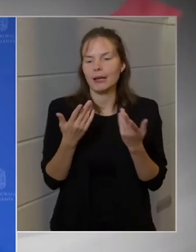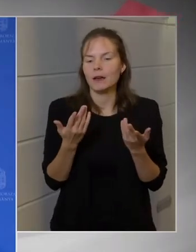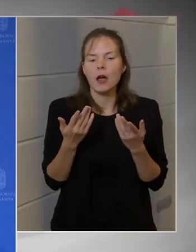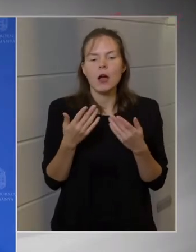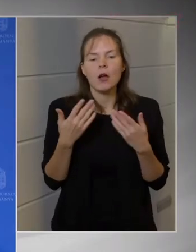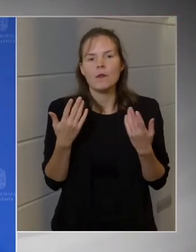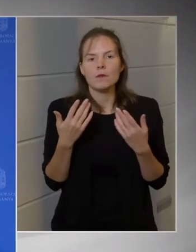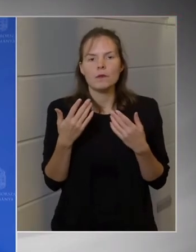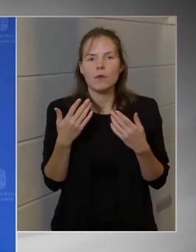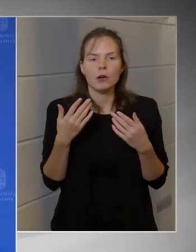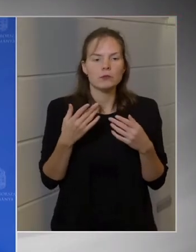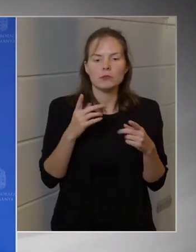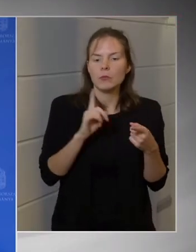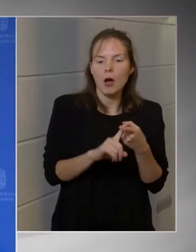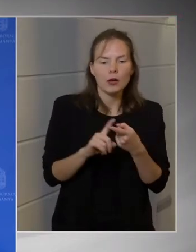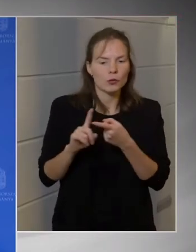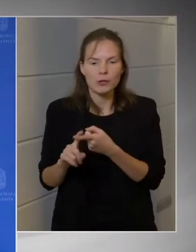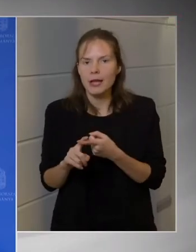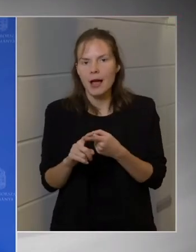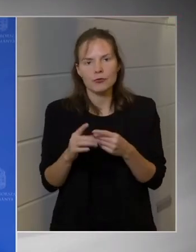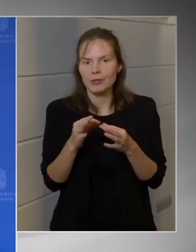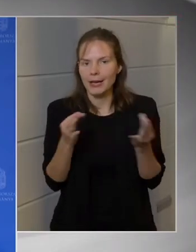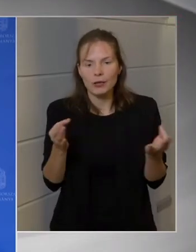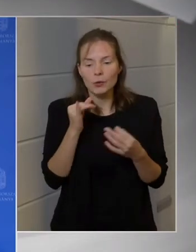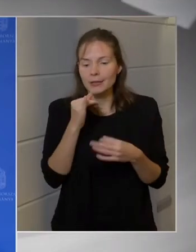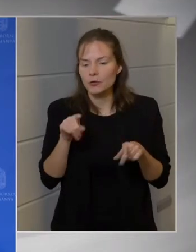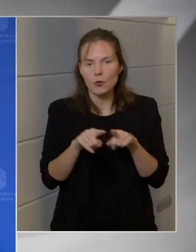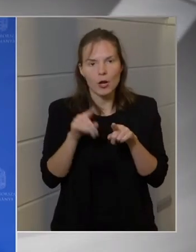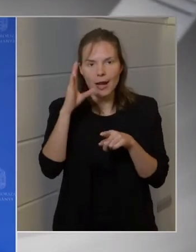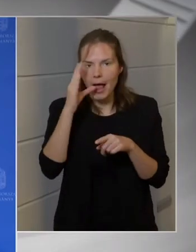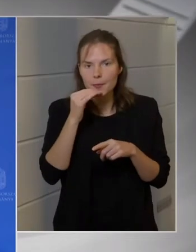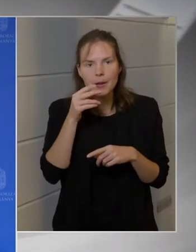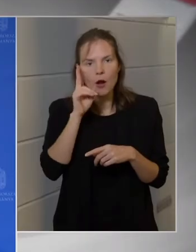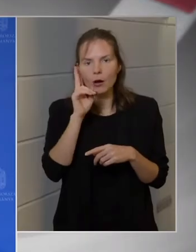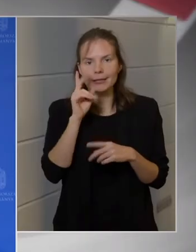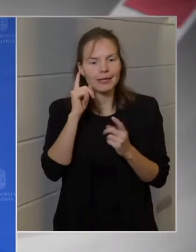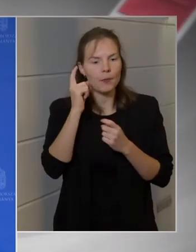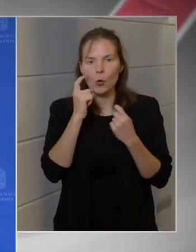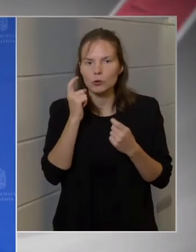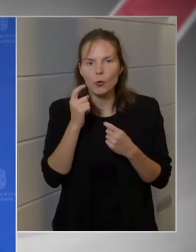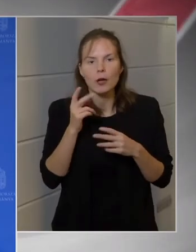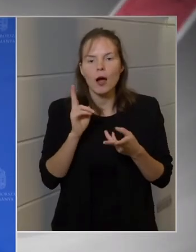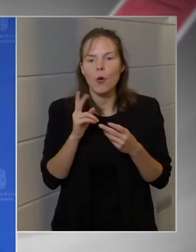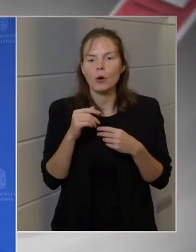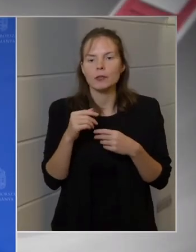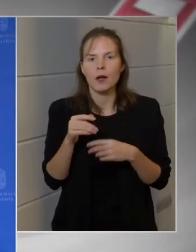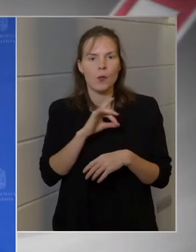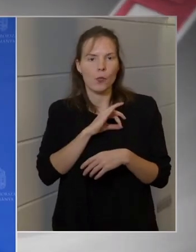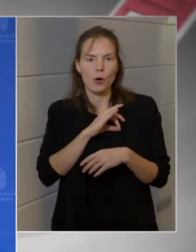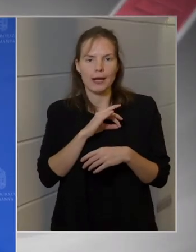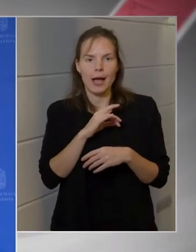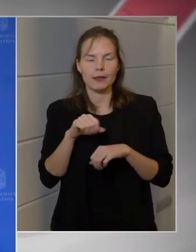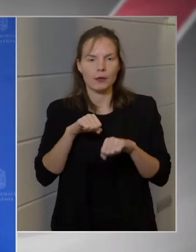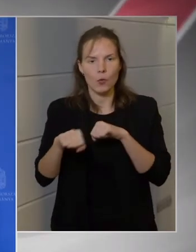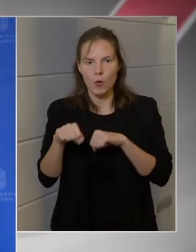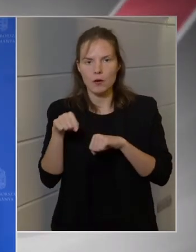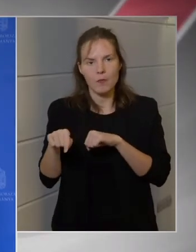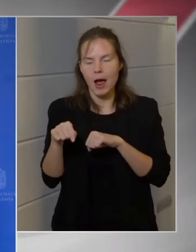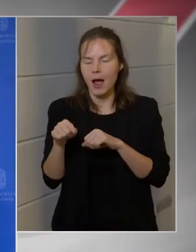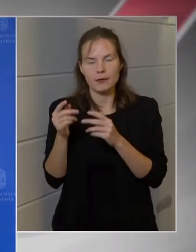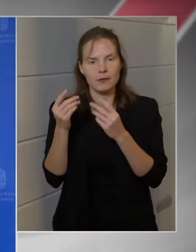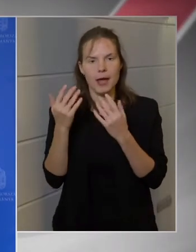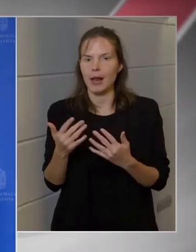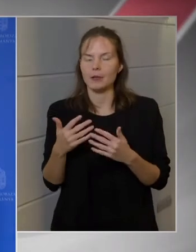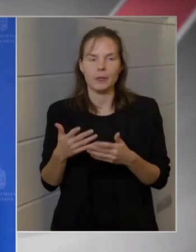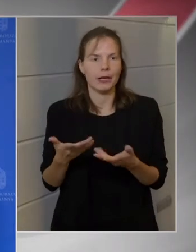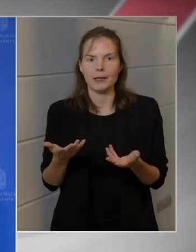nélkül nem találunk olyan embert, aki ne úgy gondolná, hogy a polgári kormány tevékenysége az összehasonlítató eredményesebb. Ezért a mi